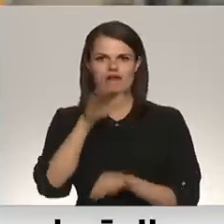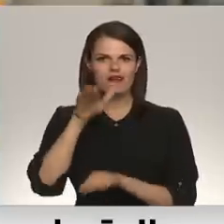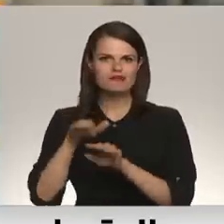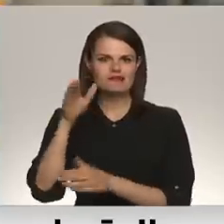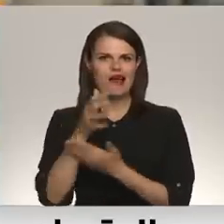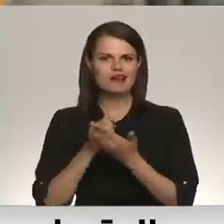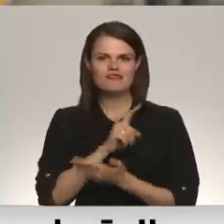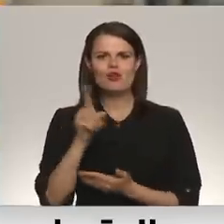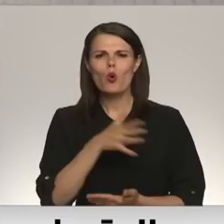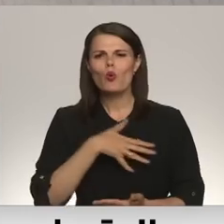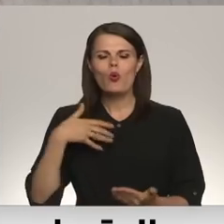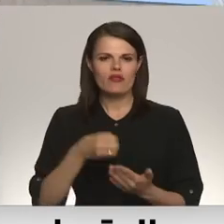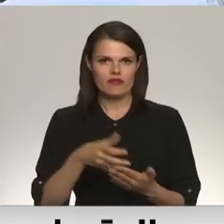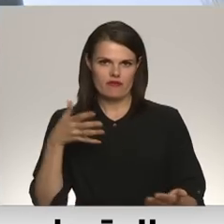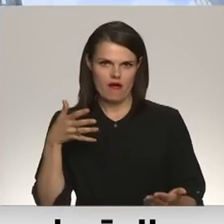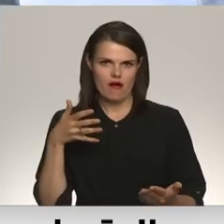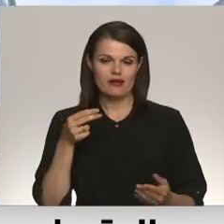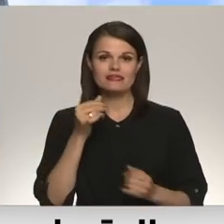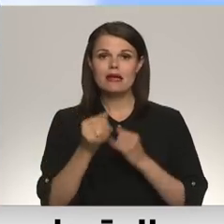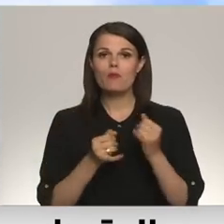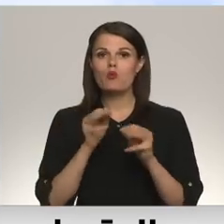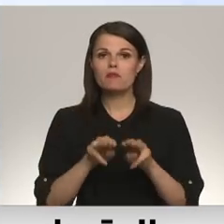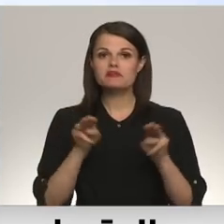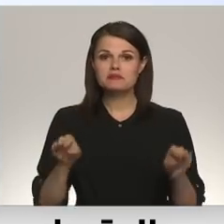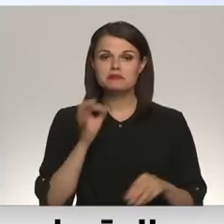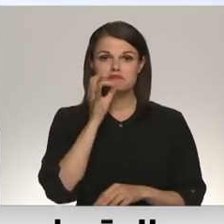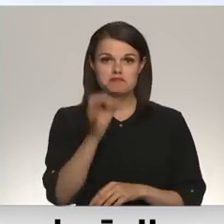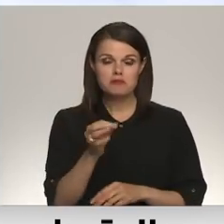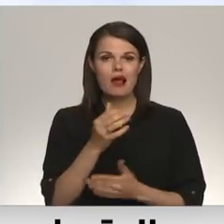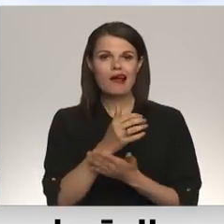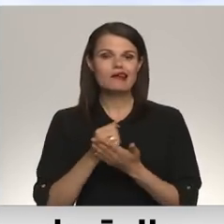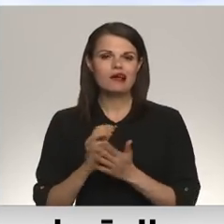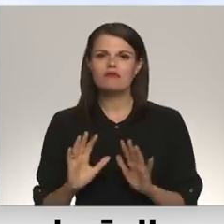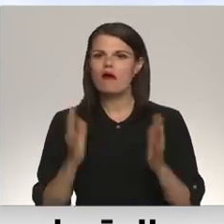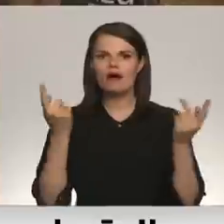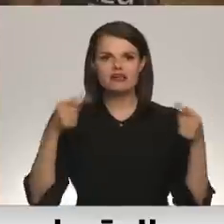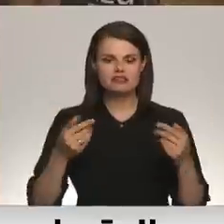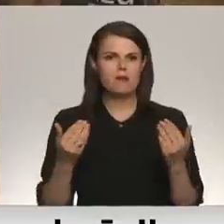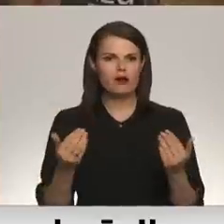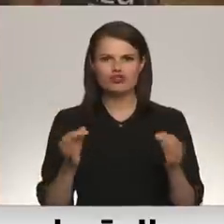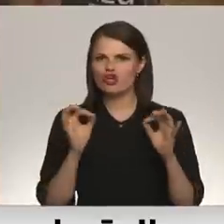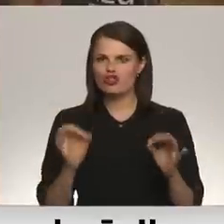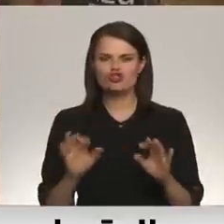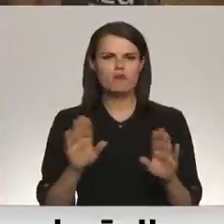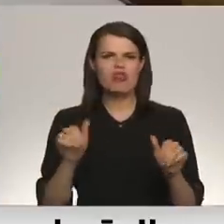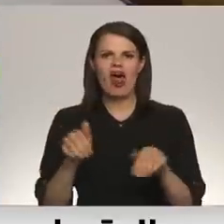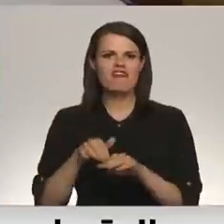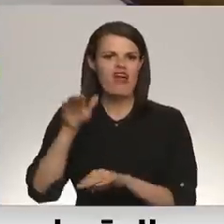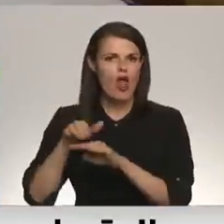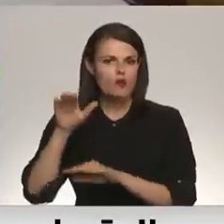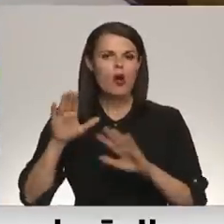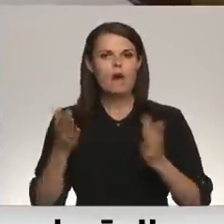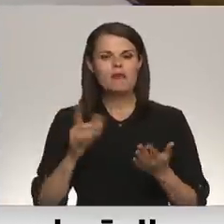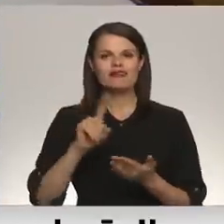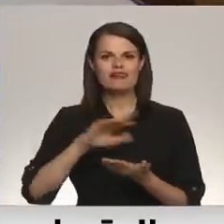ir ļoti dārgi. Zemkopības ministrija atklāja, ka rezervas krīzēm pašlaik patiesi neveido, bet balstās uz